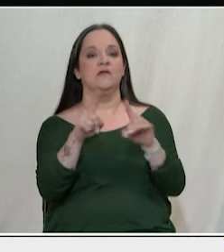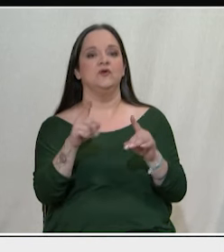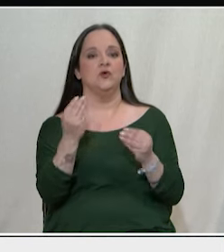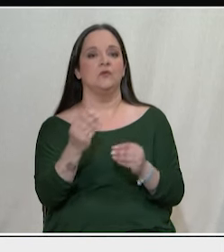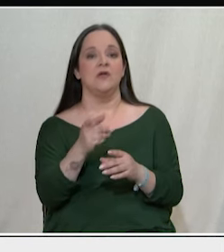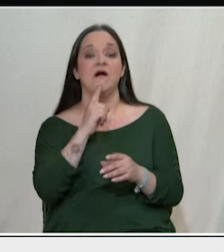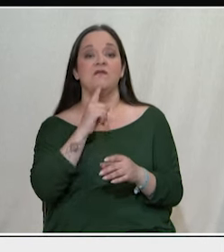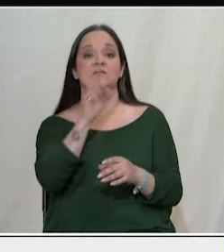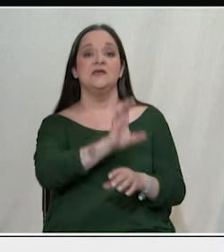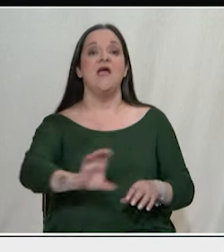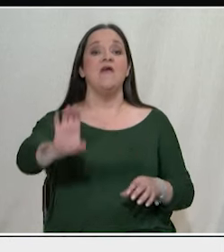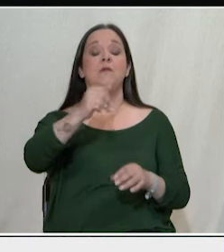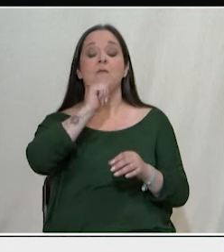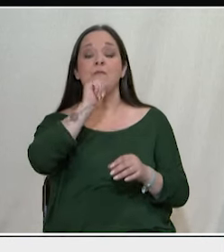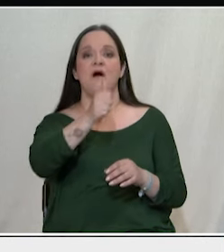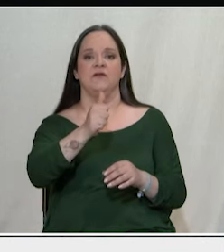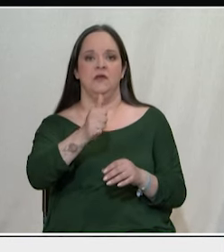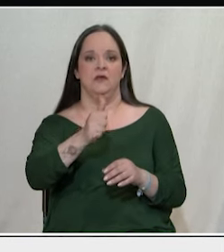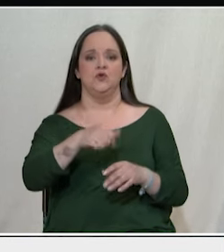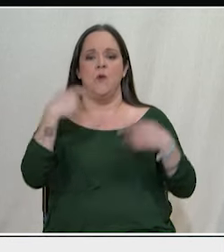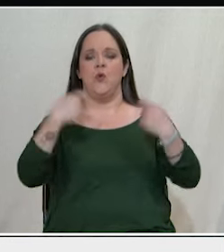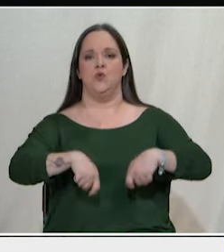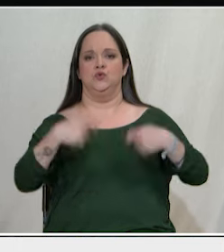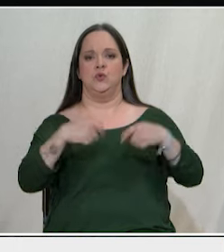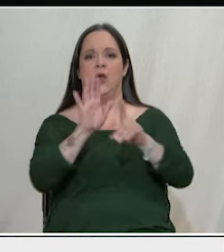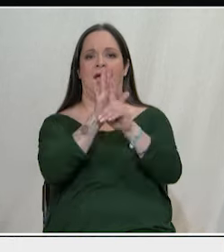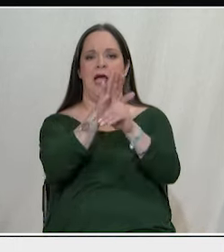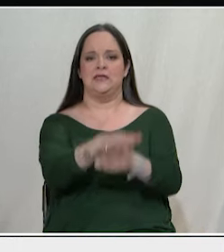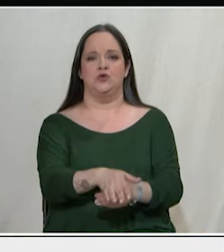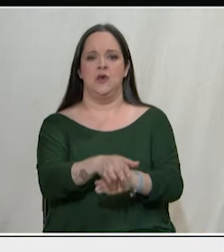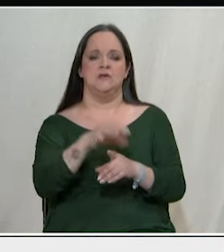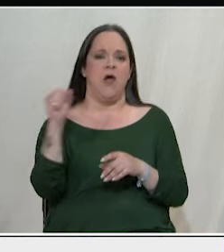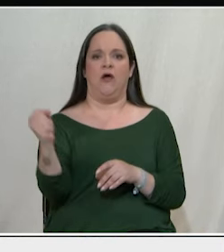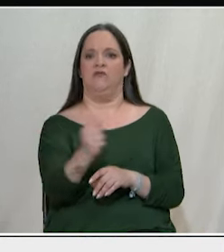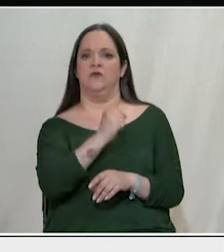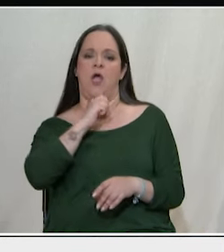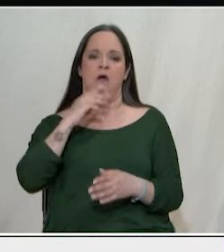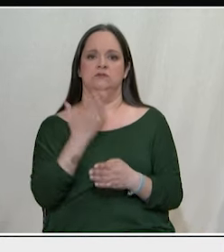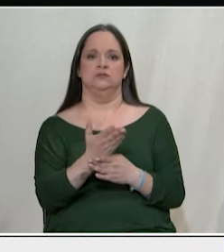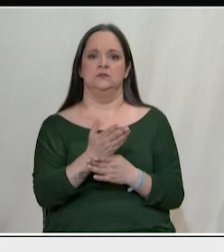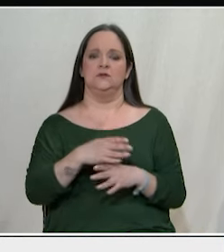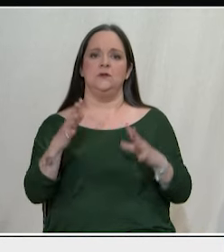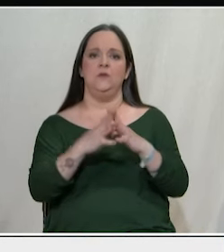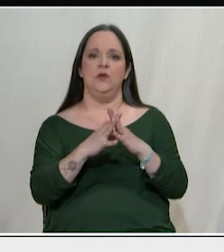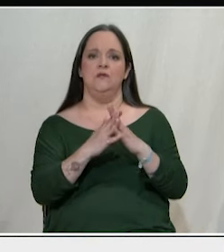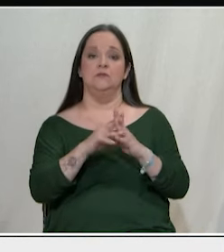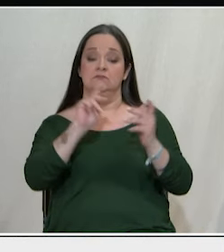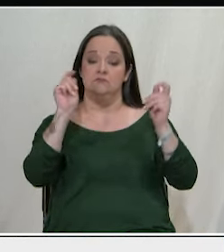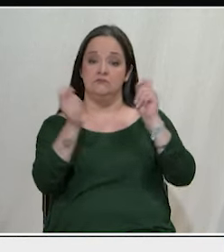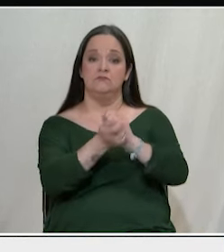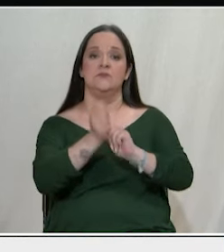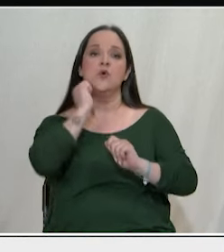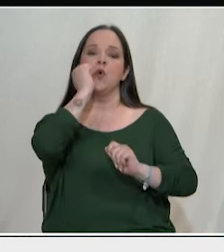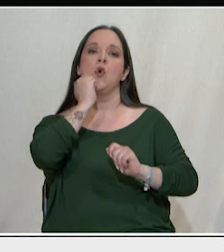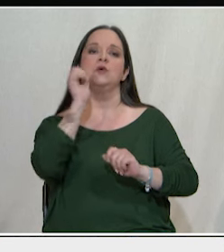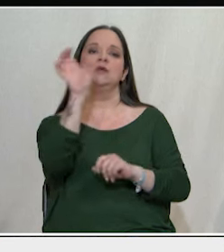μαύρη Ευρώπη των πλουσίων της καταστολής, του αυταρχισμού, του πολέμου η κόκκινη Ευρώπη που